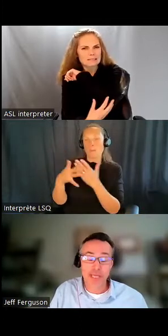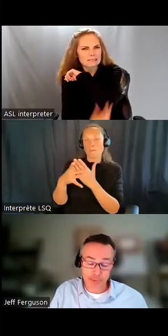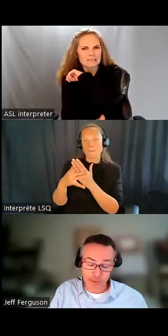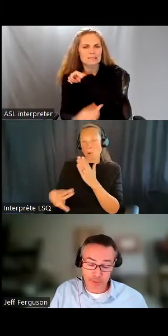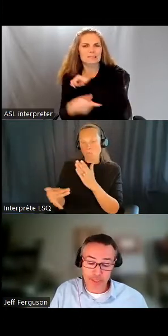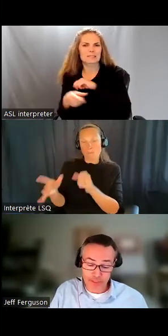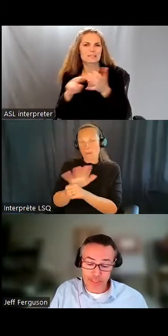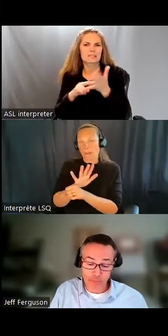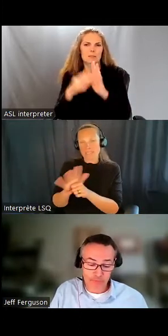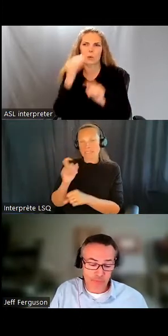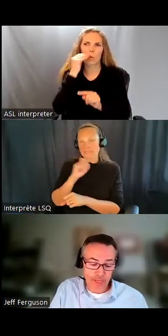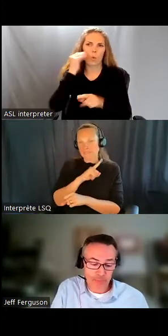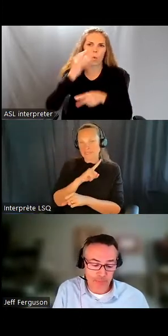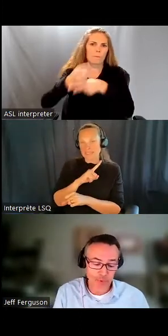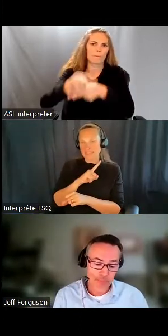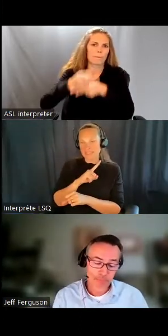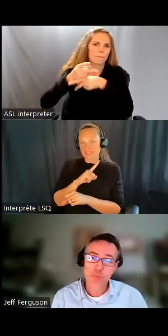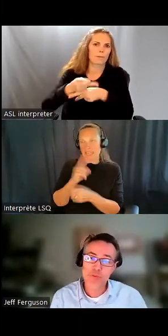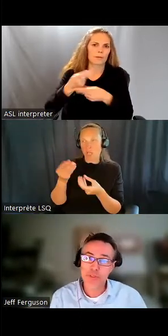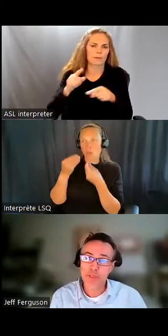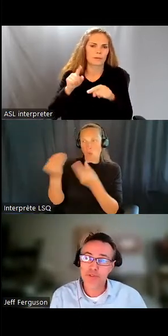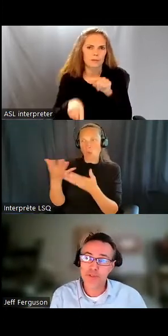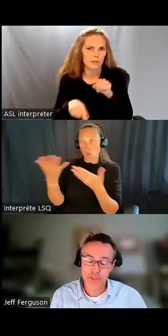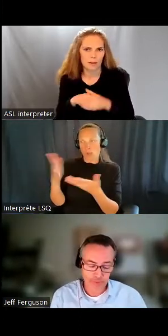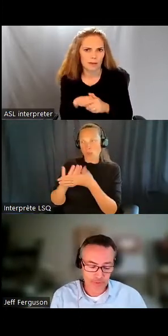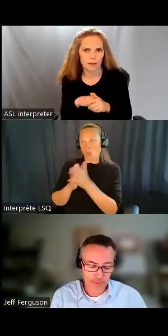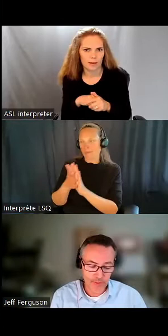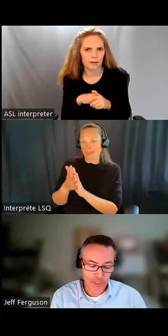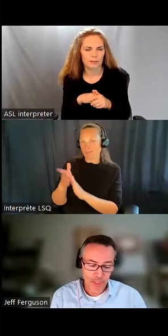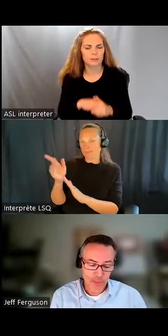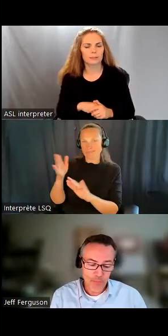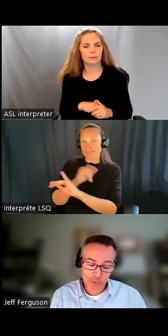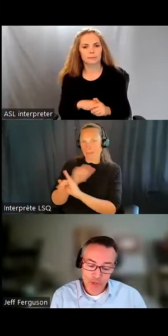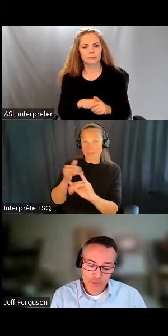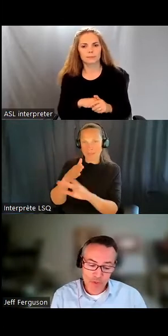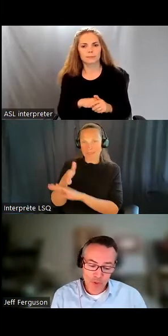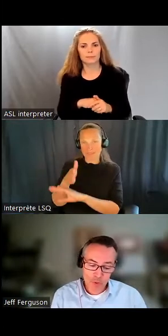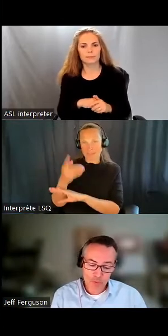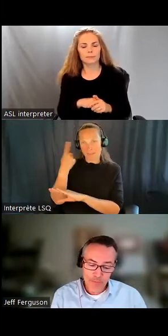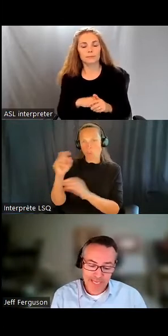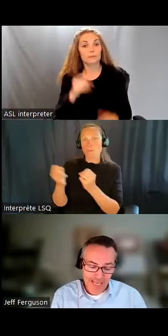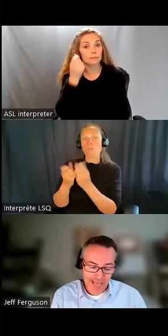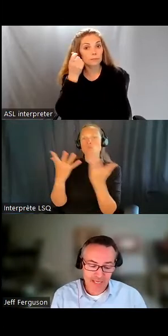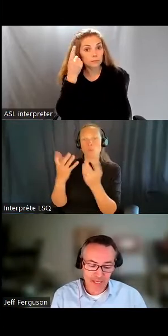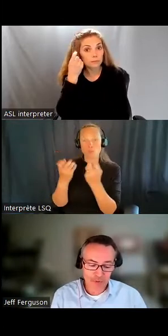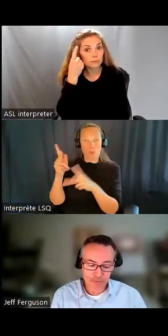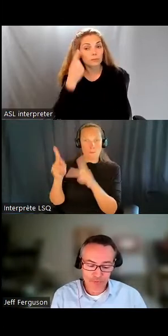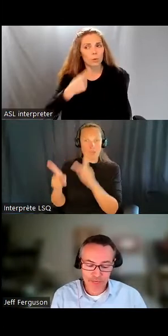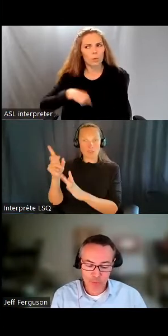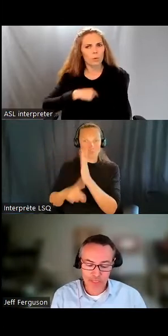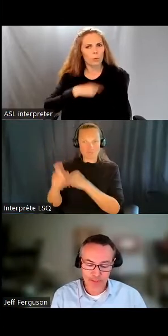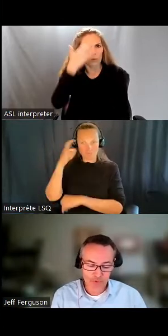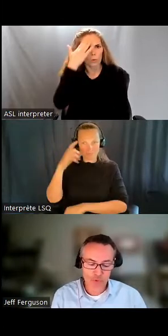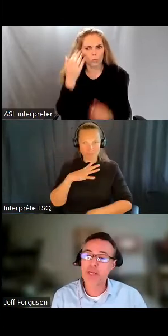dans une communauté inaccessible pour de nombreuses personnes ayant une déficience intellectuelles. Nous savons